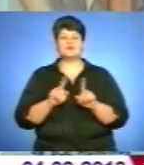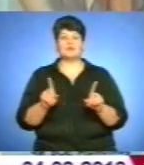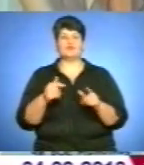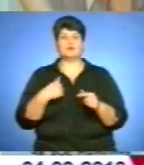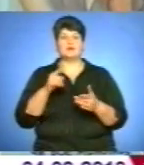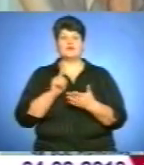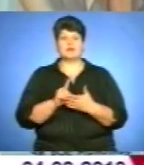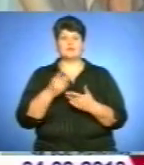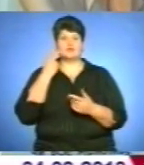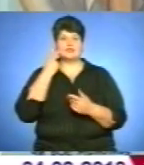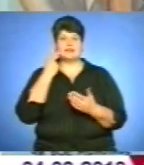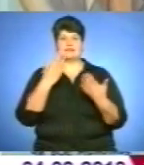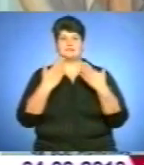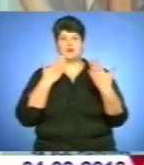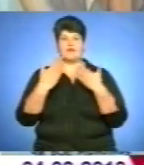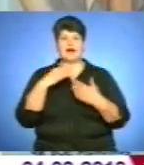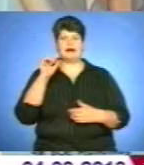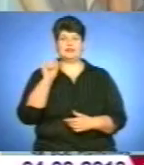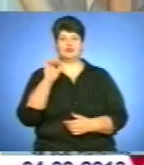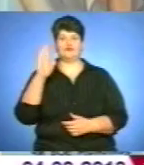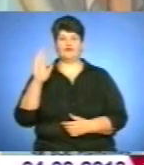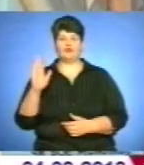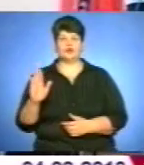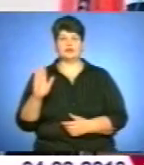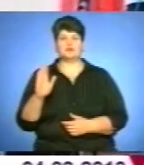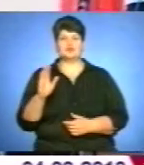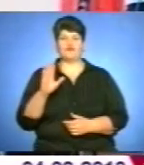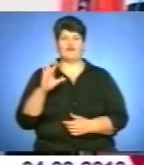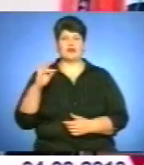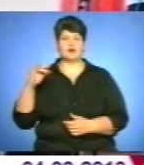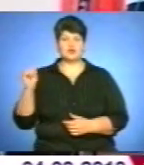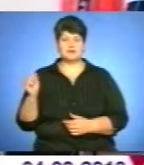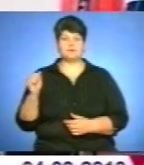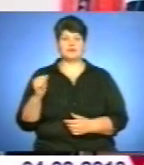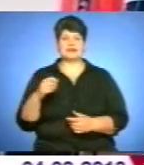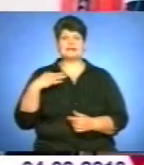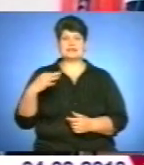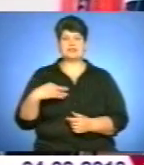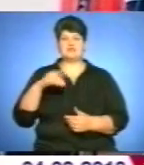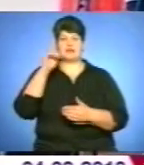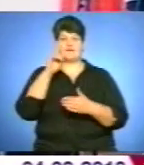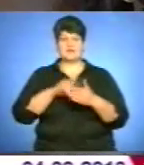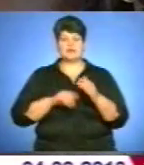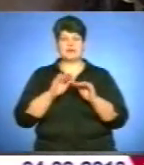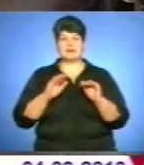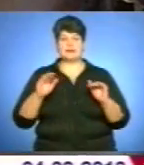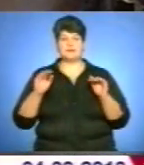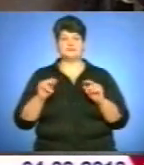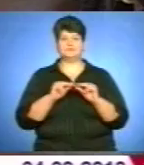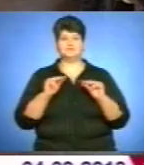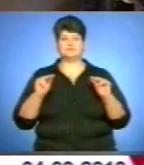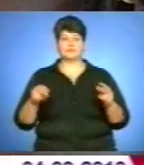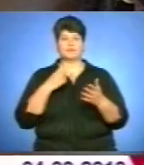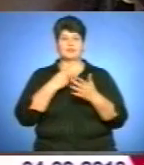спілкування із Анатолієм Володимировичем Вихрушчем. На урочистостях «Синівська вірність» учні та вчителі навчального закладу